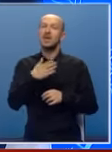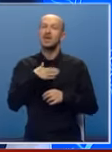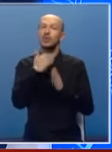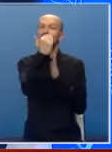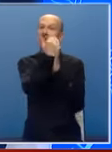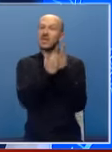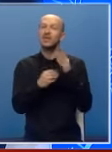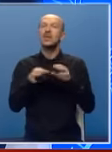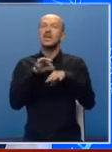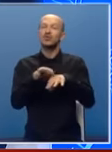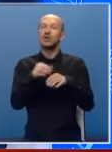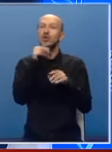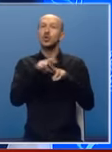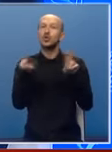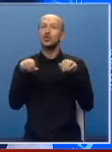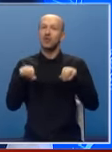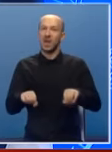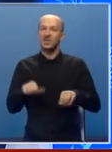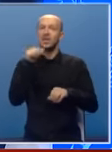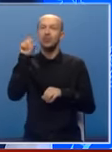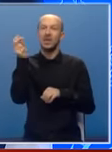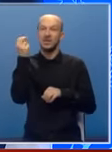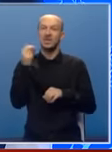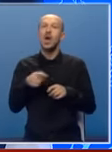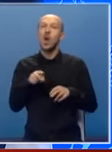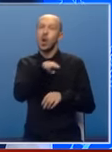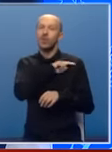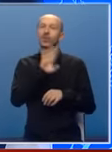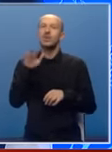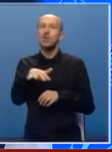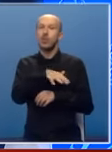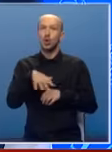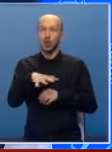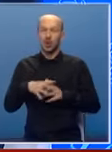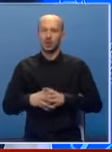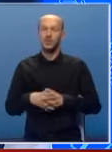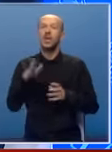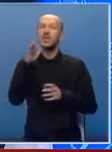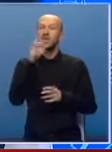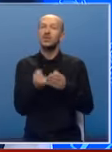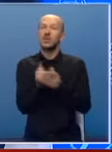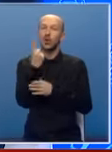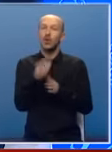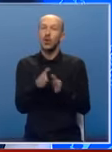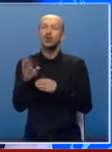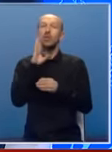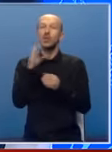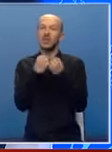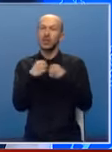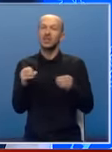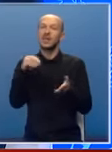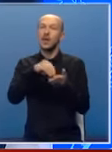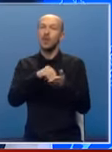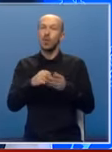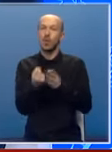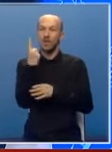zakonodavnu, izvršnu i sudsku vlast i Republika Srpska je odgovorna za taj prostor. Sarajevo se pojavljuje, odnosno Bosne i Hercegovine se